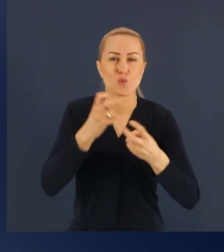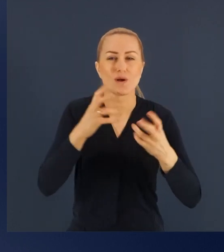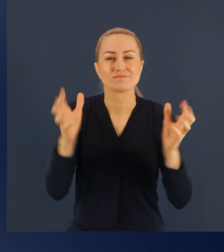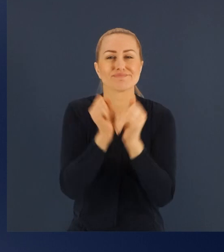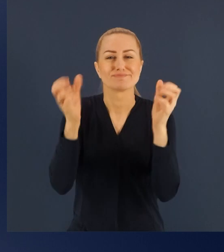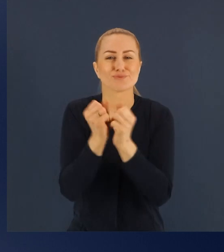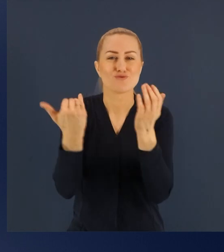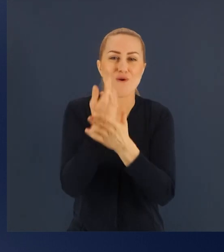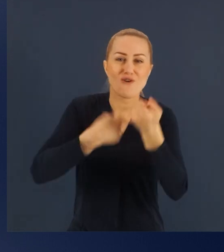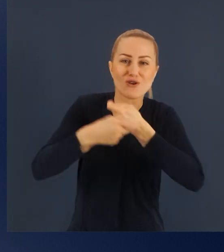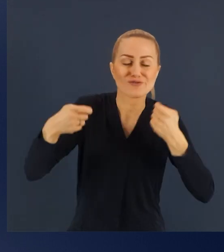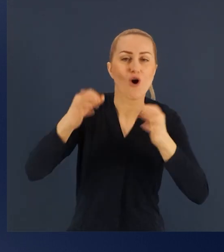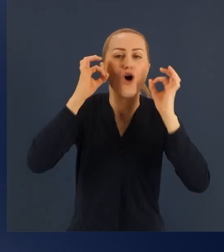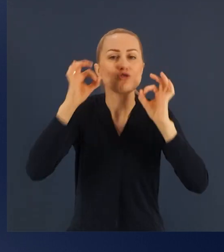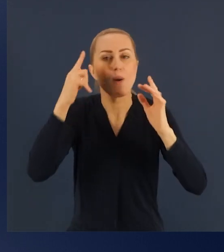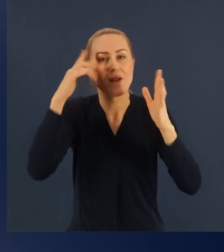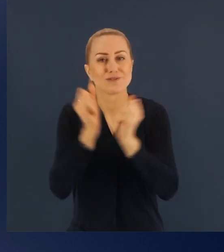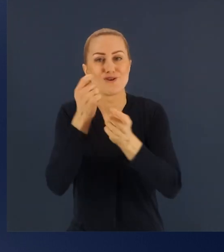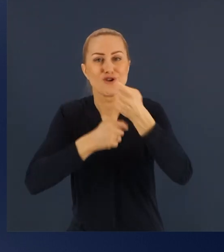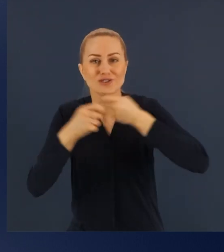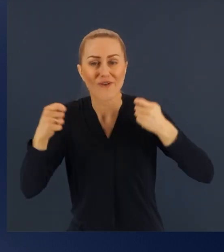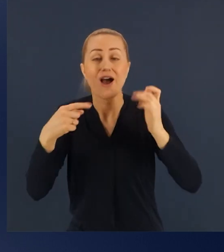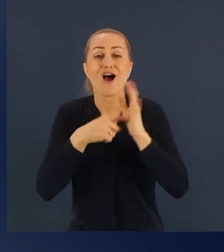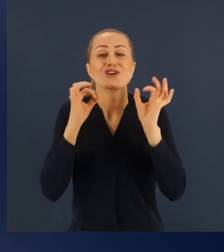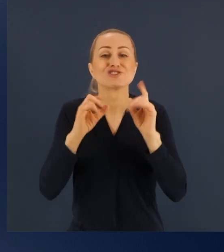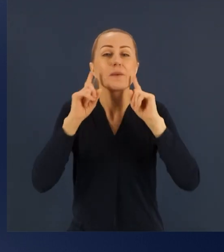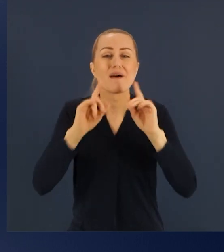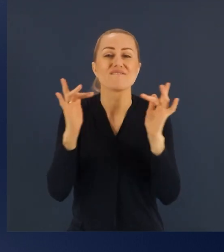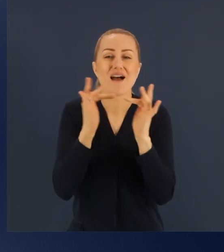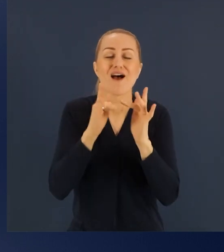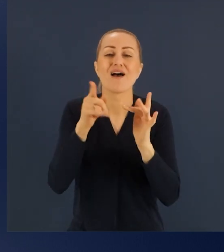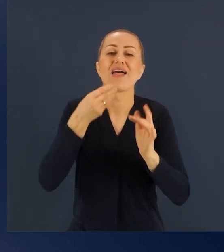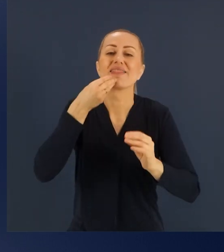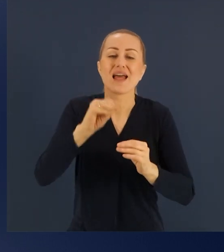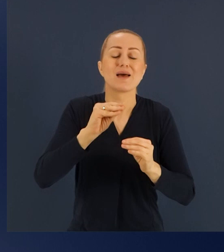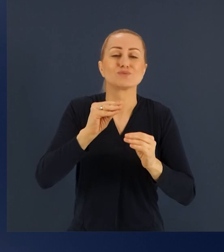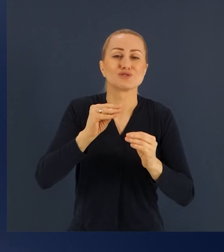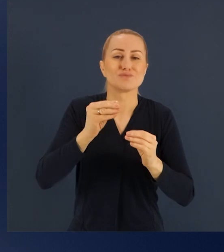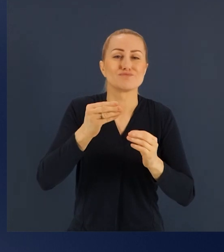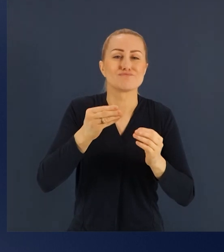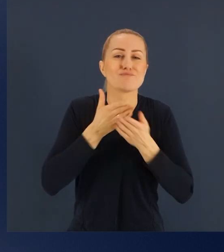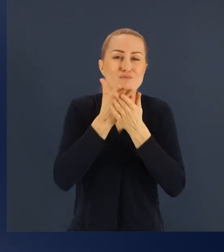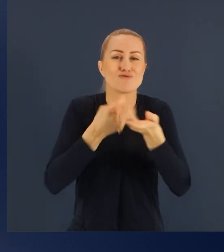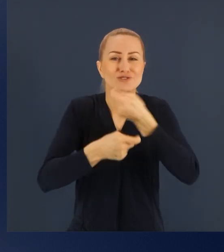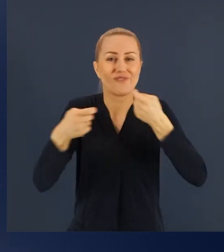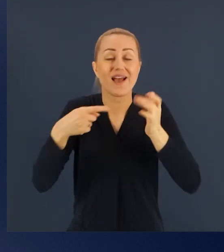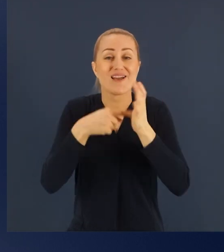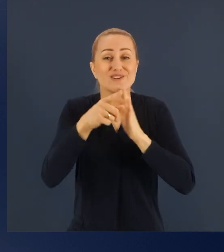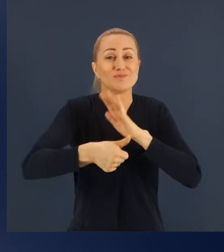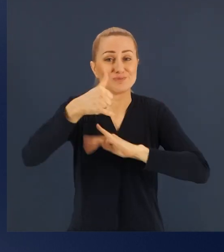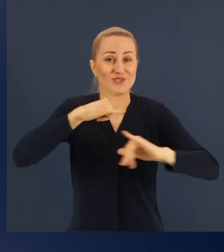wyzwaniem, tak jak pan przewodniczący do mnie napisał, jest znalezienie takich rozwiązań, które